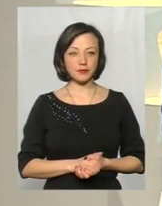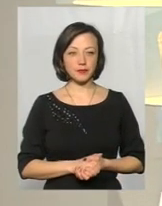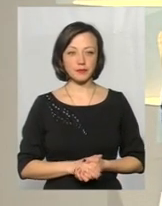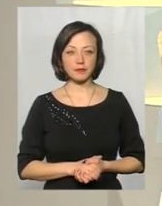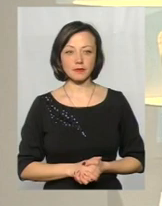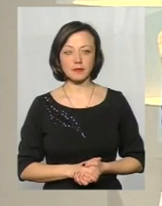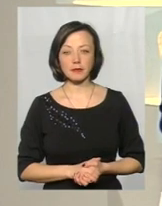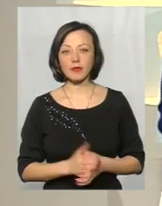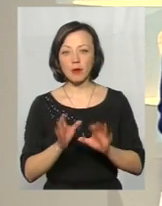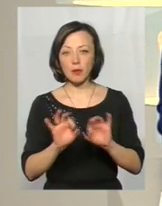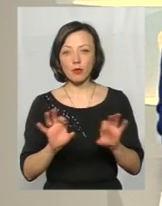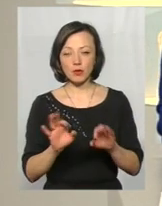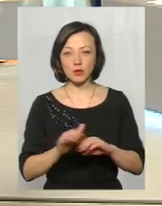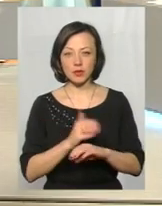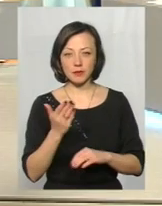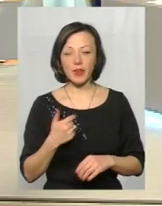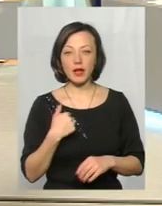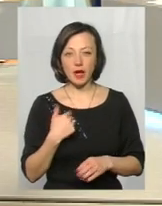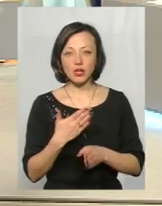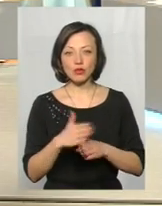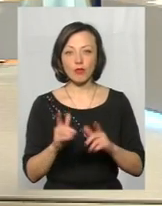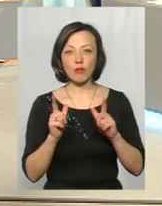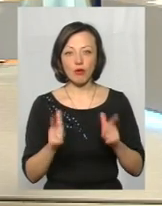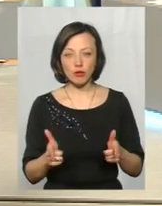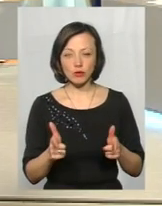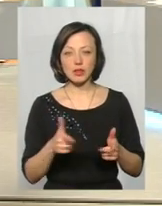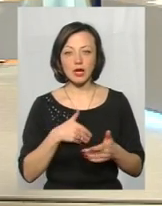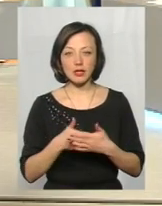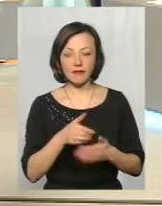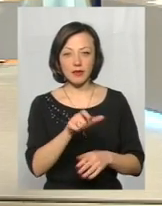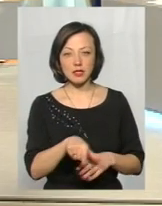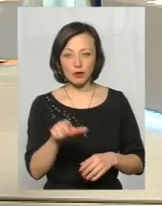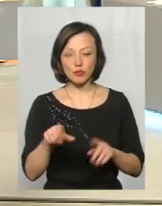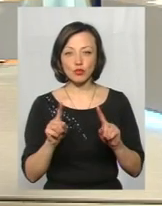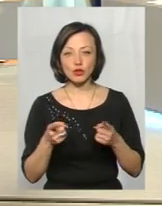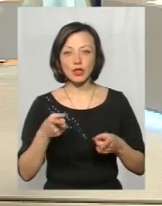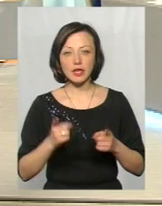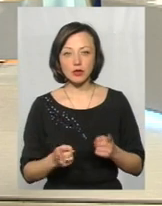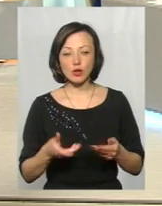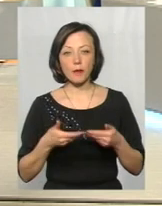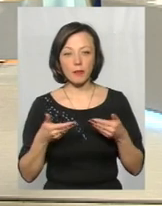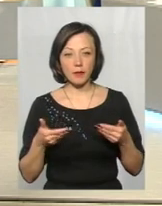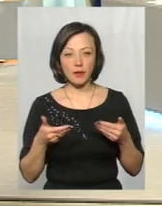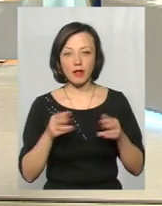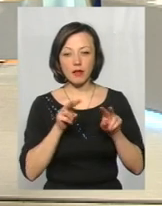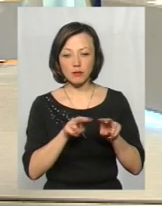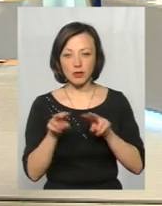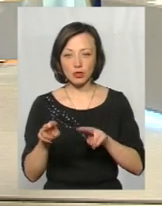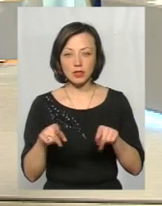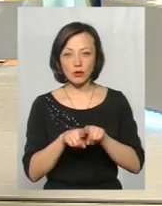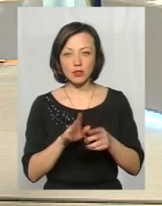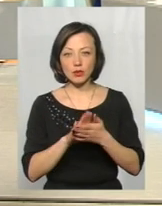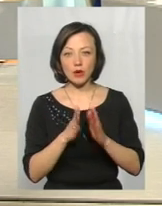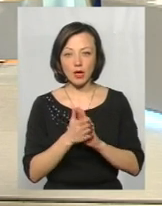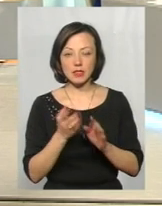Пане Сергій, прокоментуйте. Я частково погоджуюсь тут з громадськими активістами, тому що дійсно ми наблюдали таку картину, що